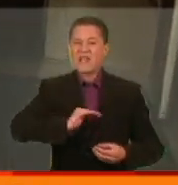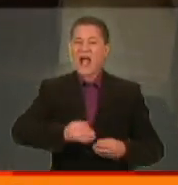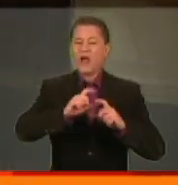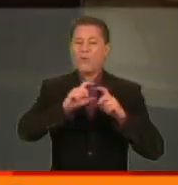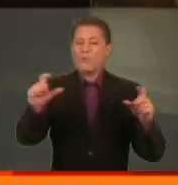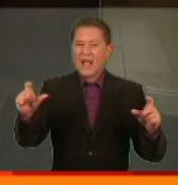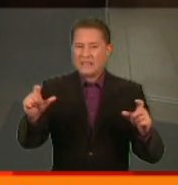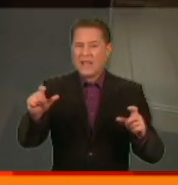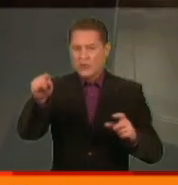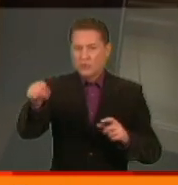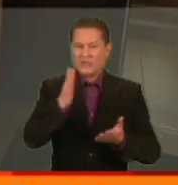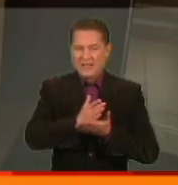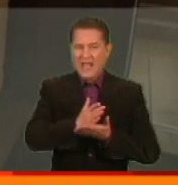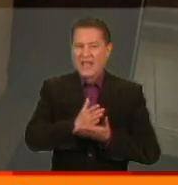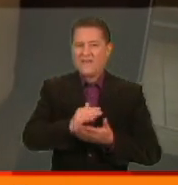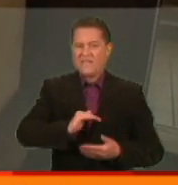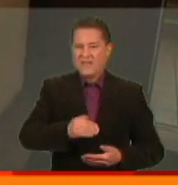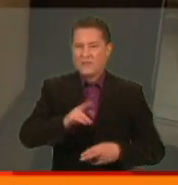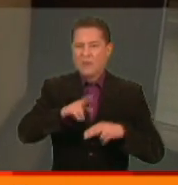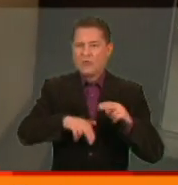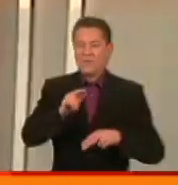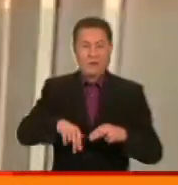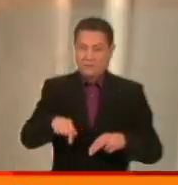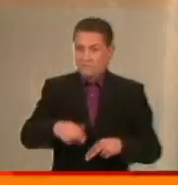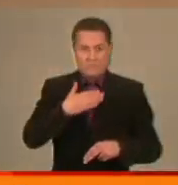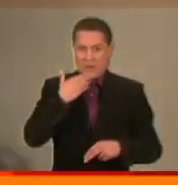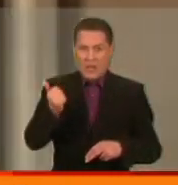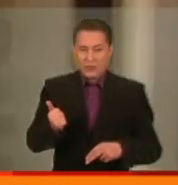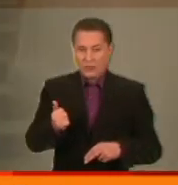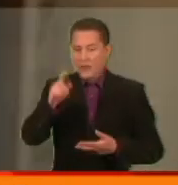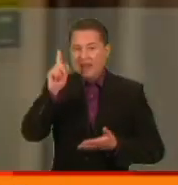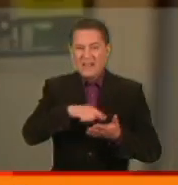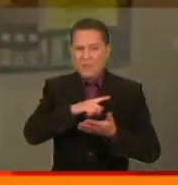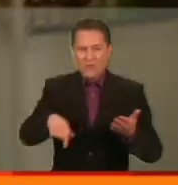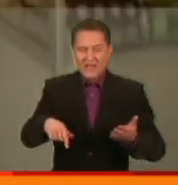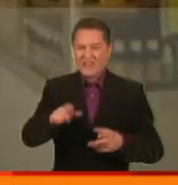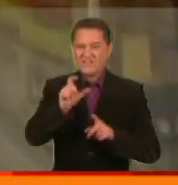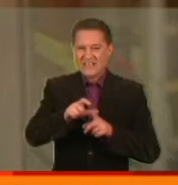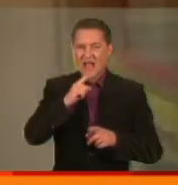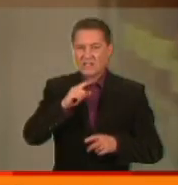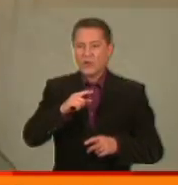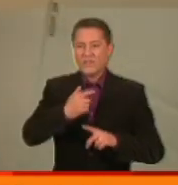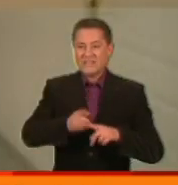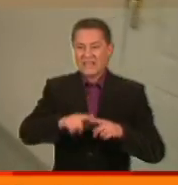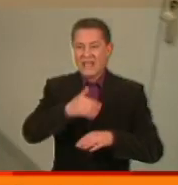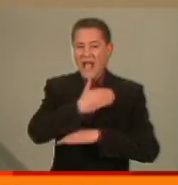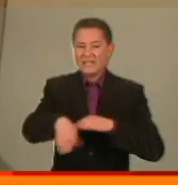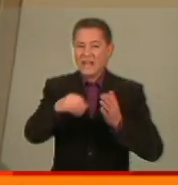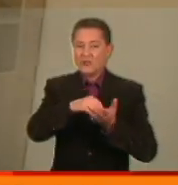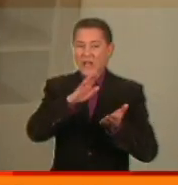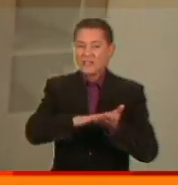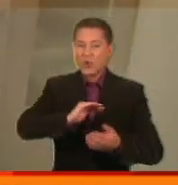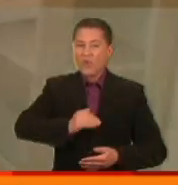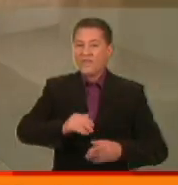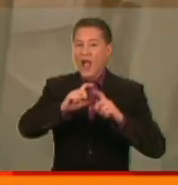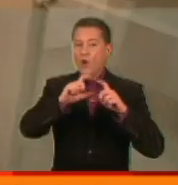Emporium Properties. Де знаходиться? Тут такого ні. Не повіривши на слово, бо саме за цією адресою зареєстрована компанія,